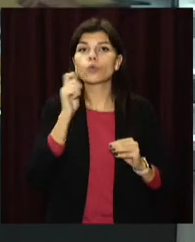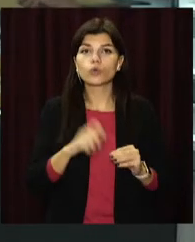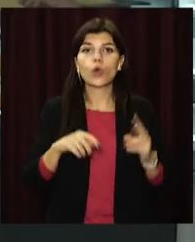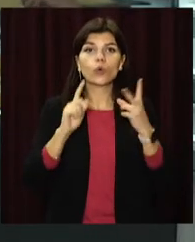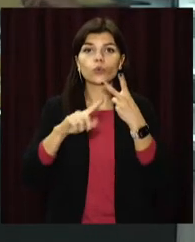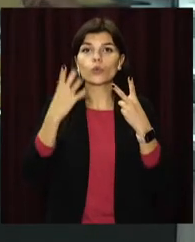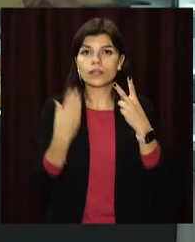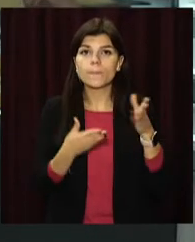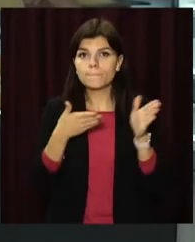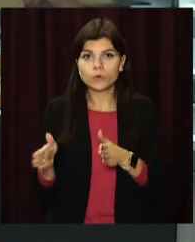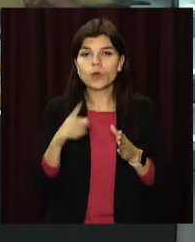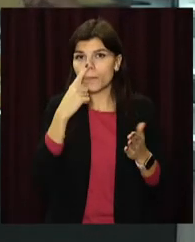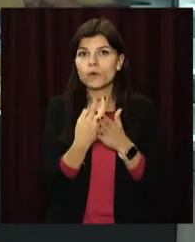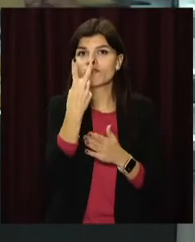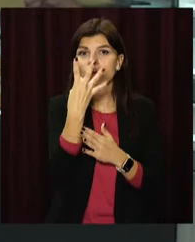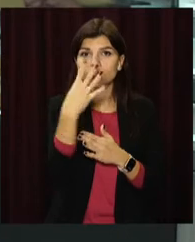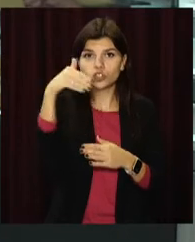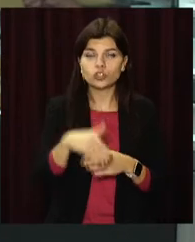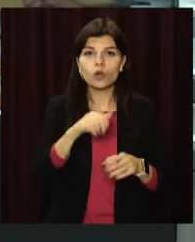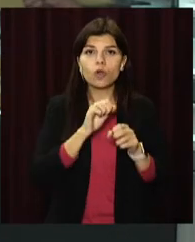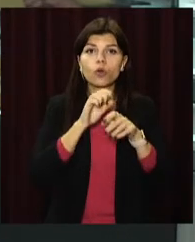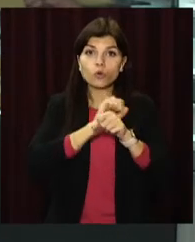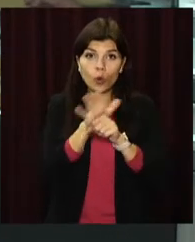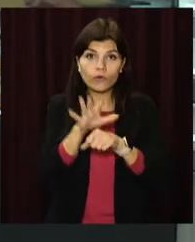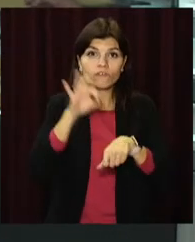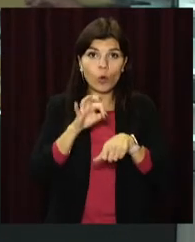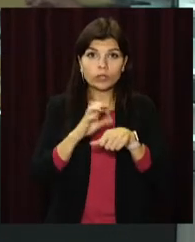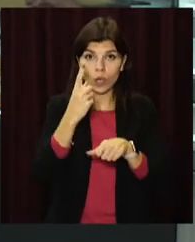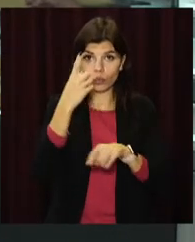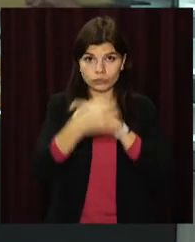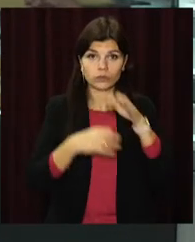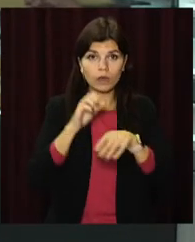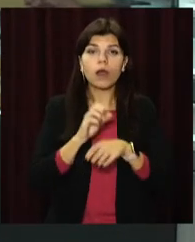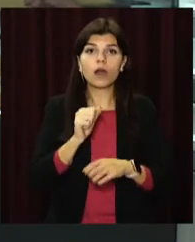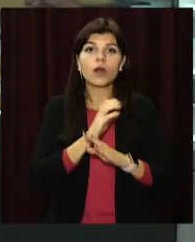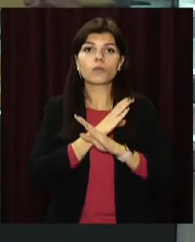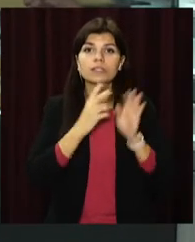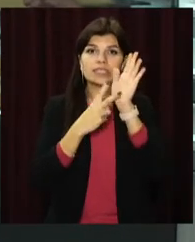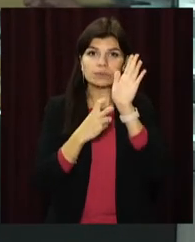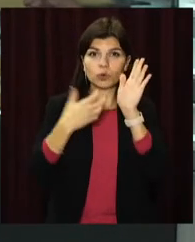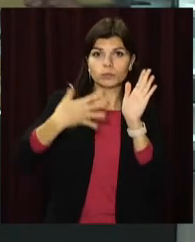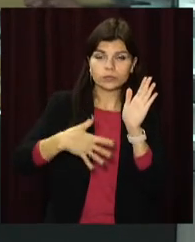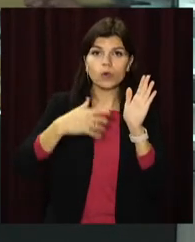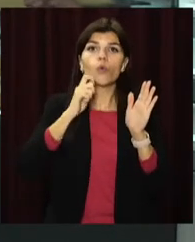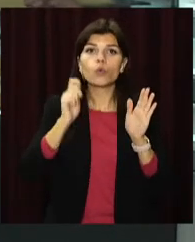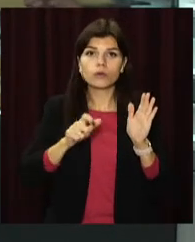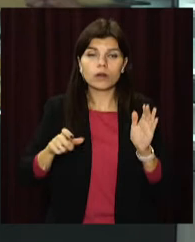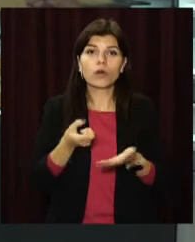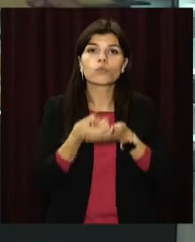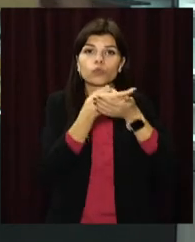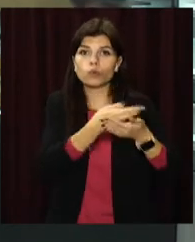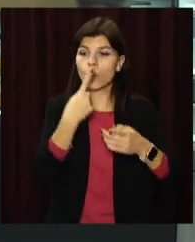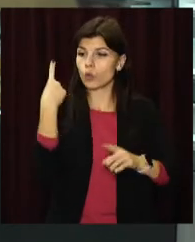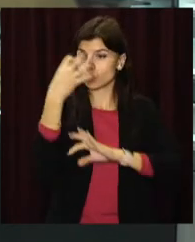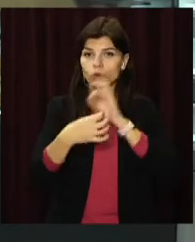другий день поспіль понад 24 тисячі коронавірусних хворих. Від ковід померли 750 українців. Ушпиталили